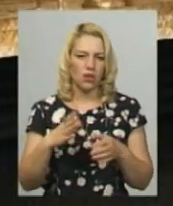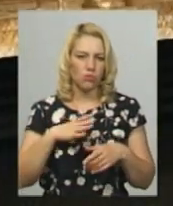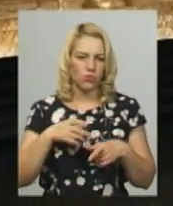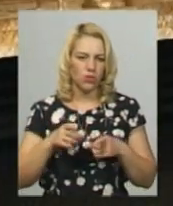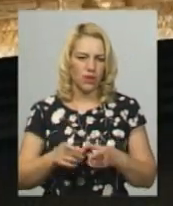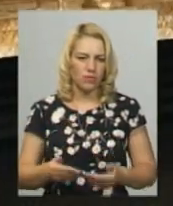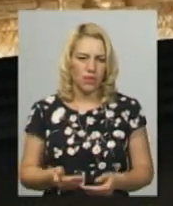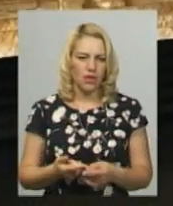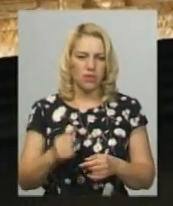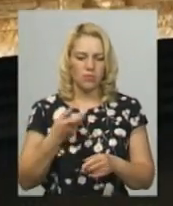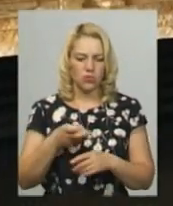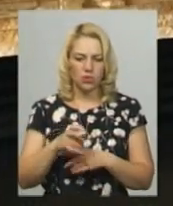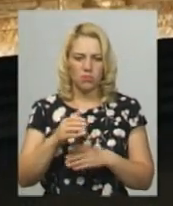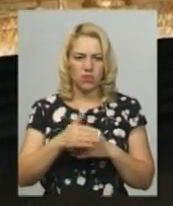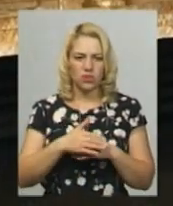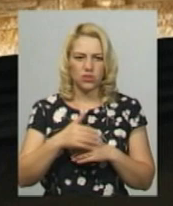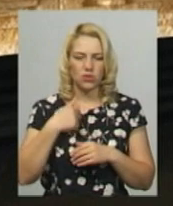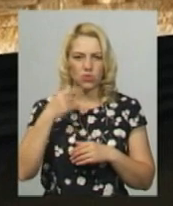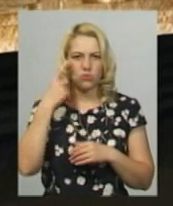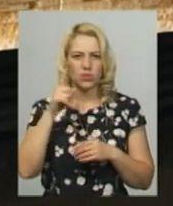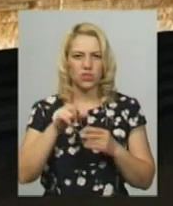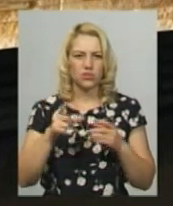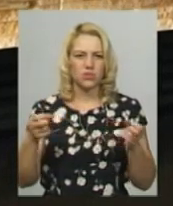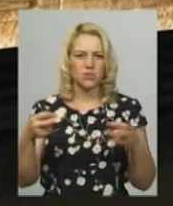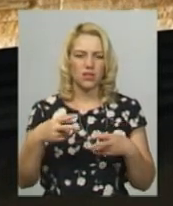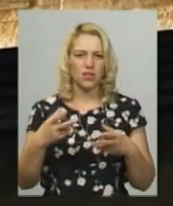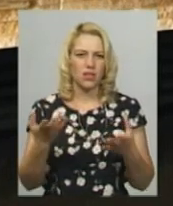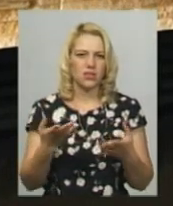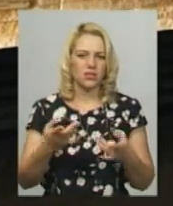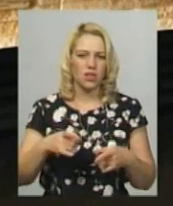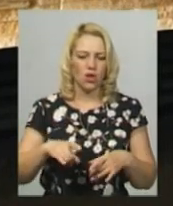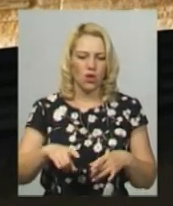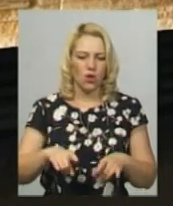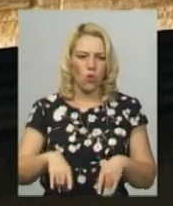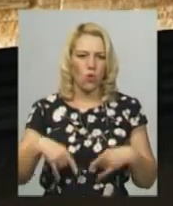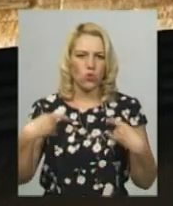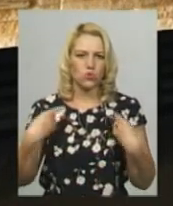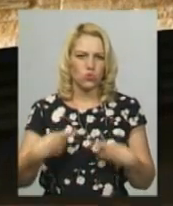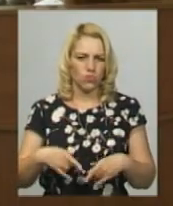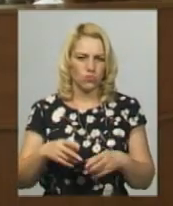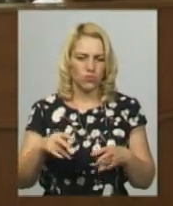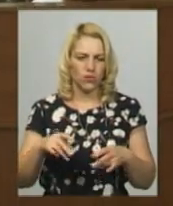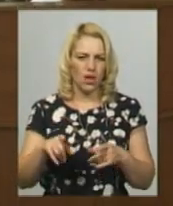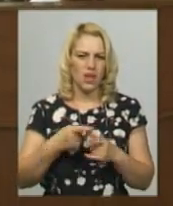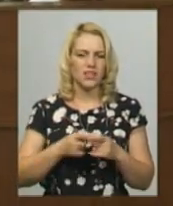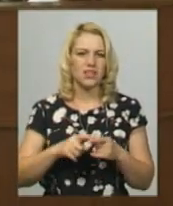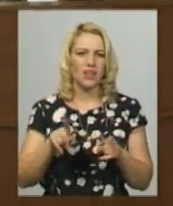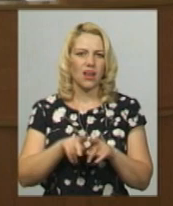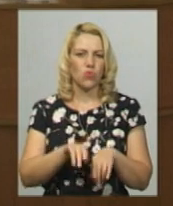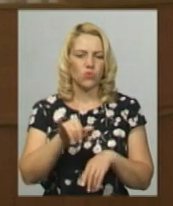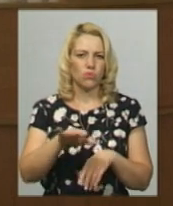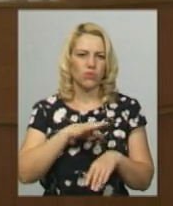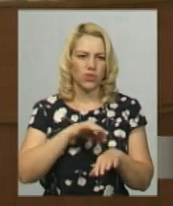Я підходжу до нього ближче, я подумала, що на ньому такий костюм вдіти, а це його шкіра такі ці опіки. З важкими опіками,